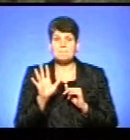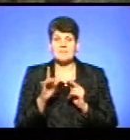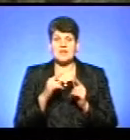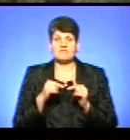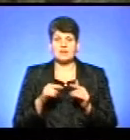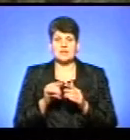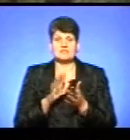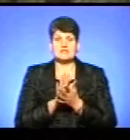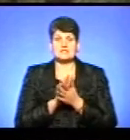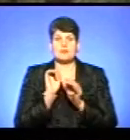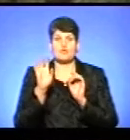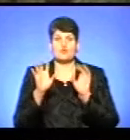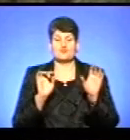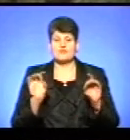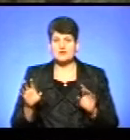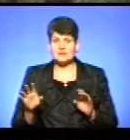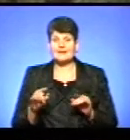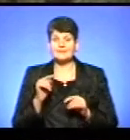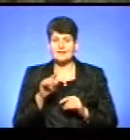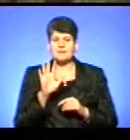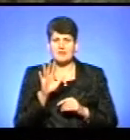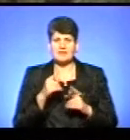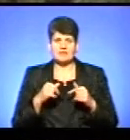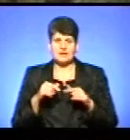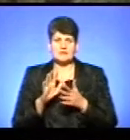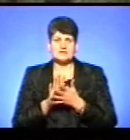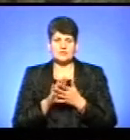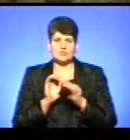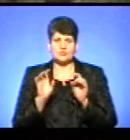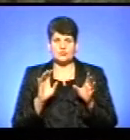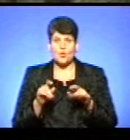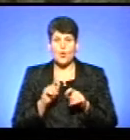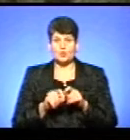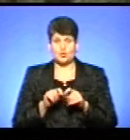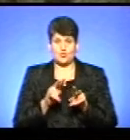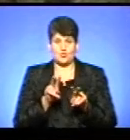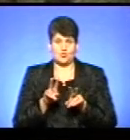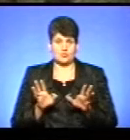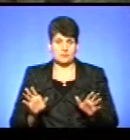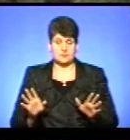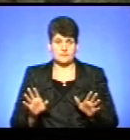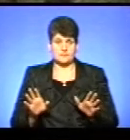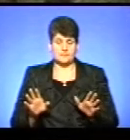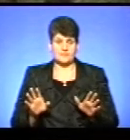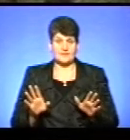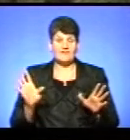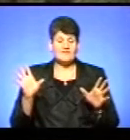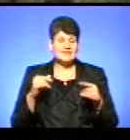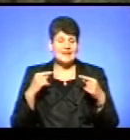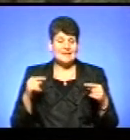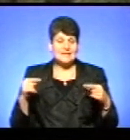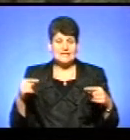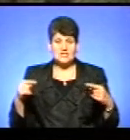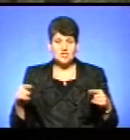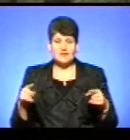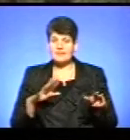забруднювачів, і ці 5 видів забруднюючих речовин контролюються. Все інше